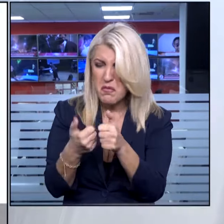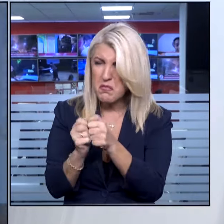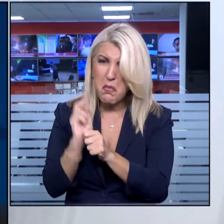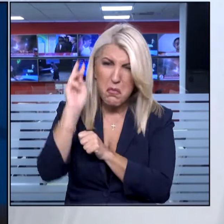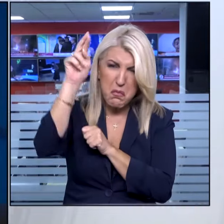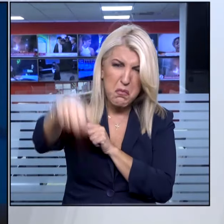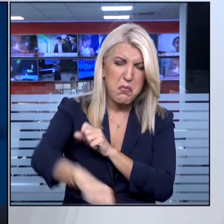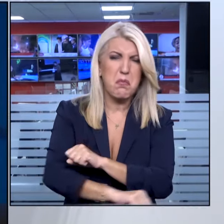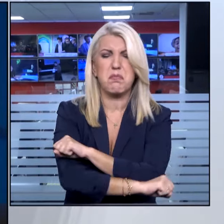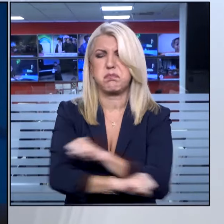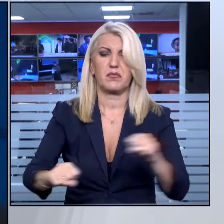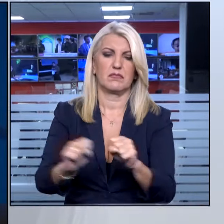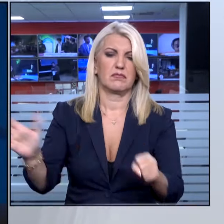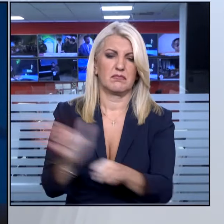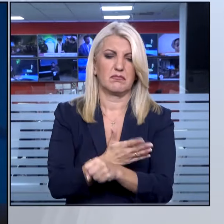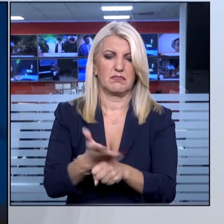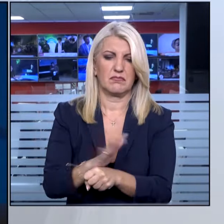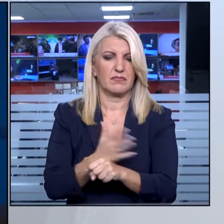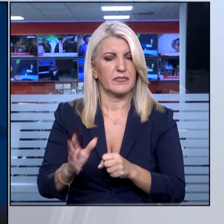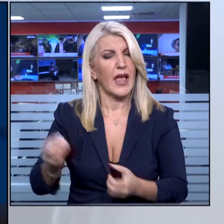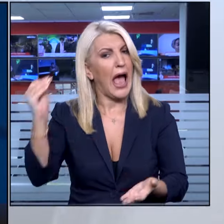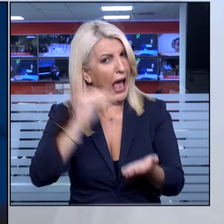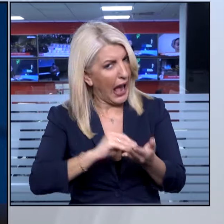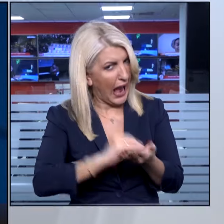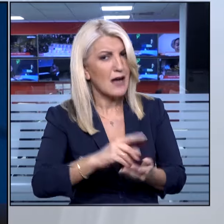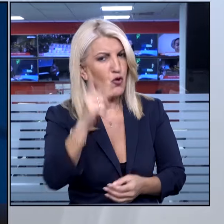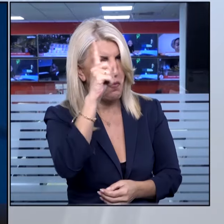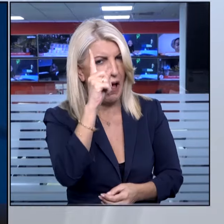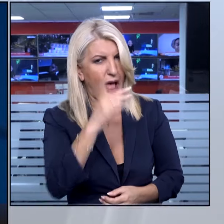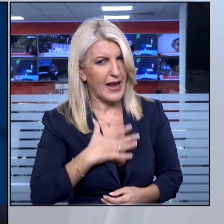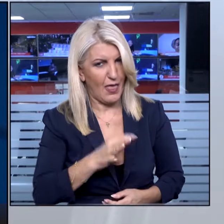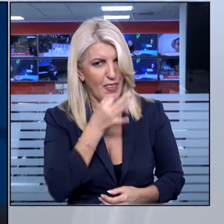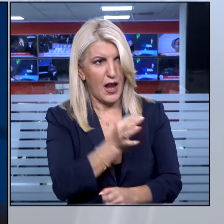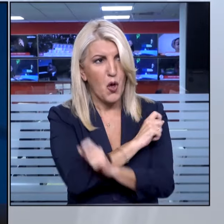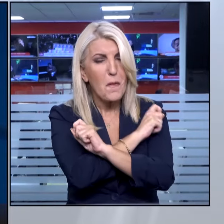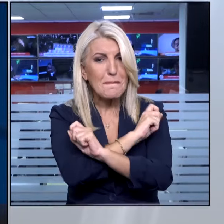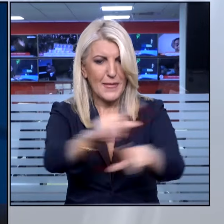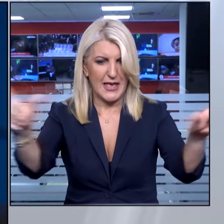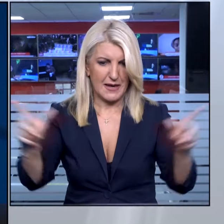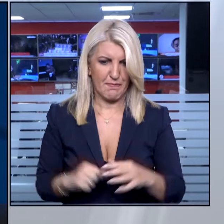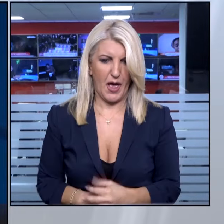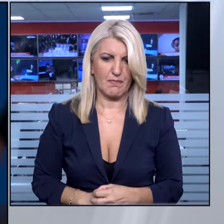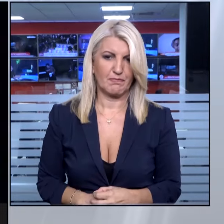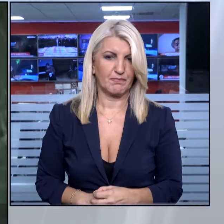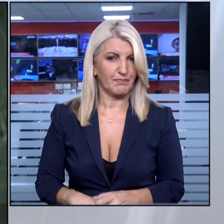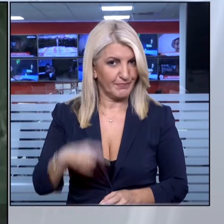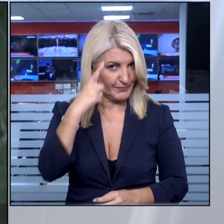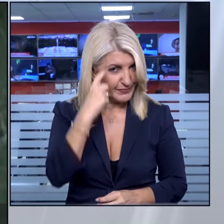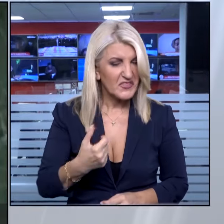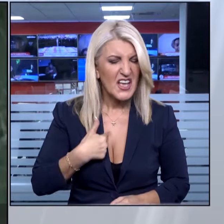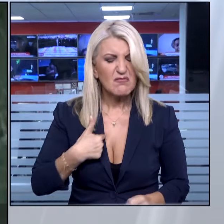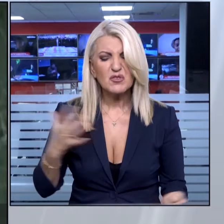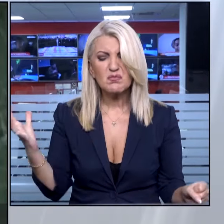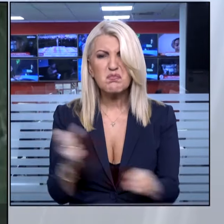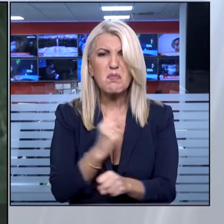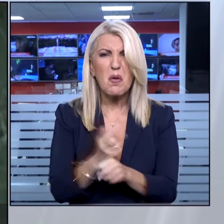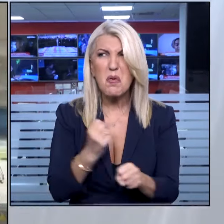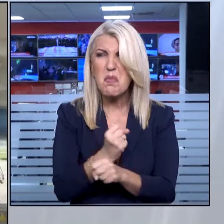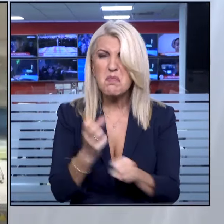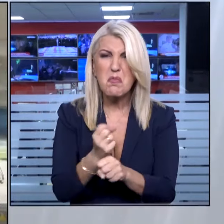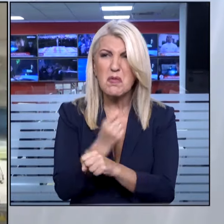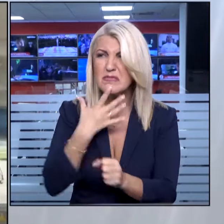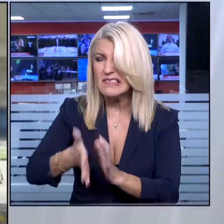Και αυτή την Ισραήλ, για τον όμορφό και για τον κόσμο. AUTHORWAVE, ΜΑΕΝΝΗ!